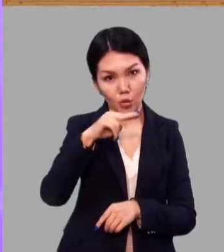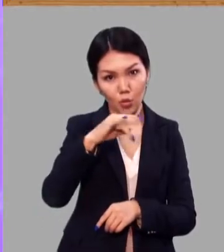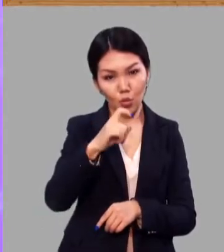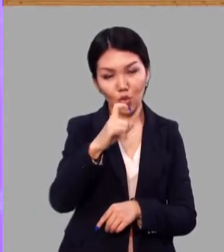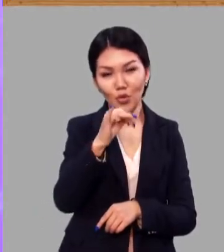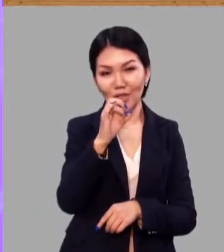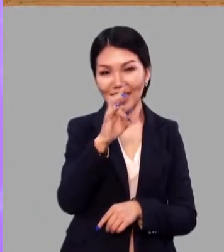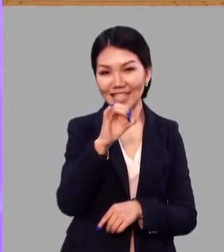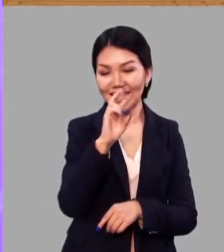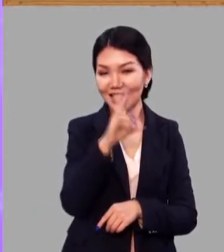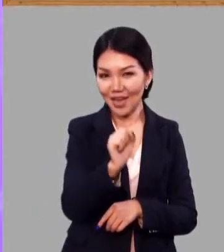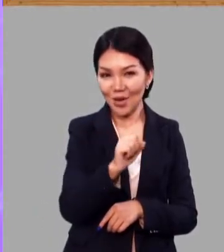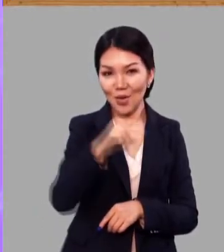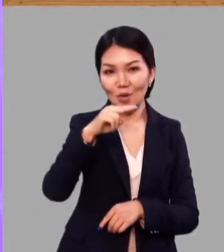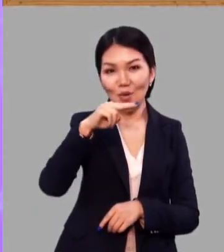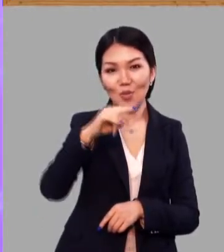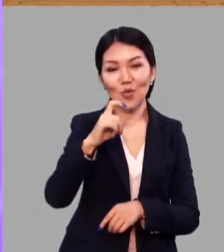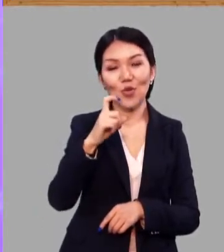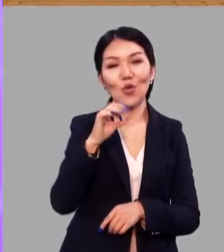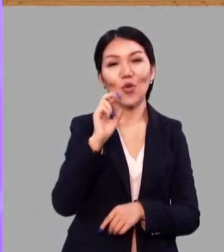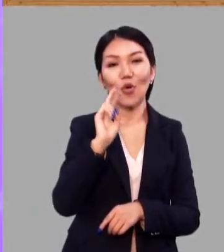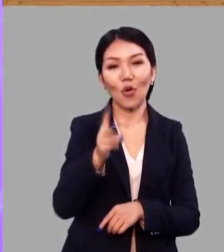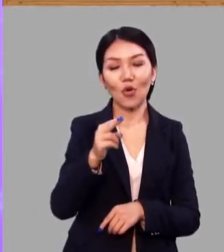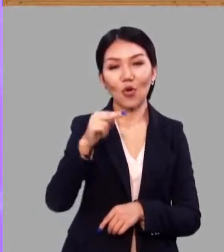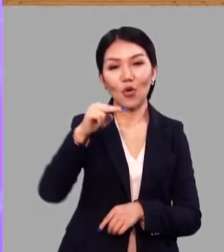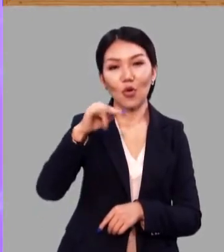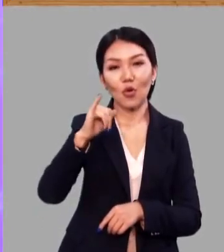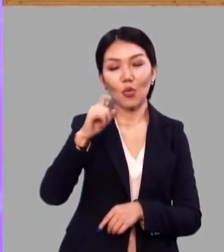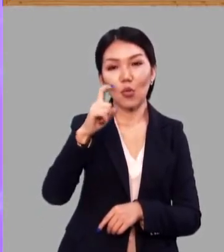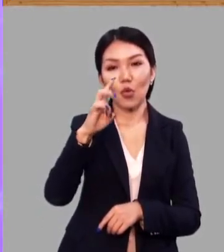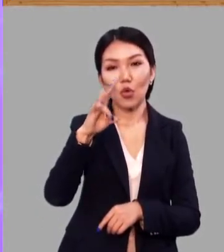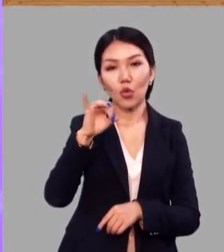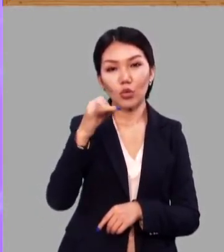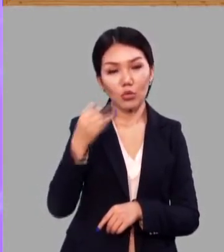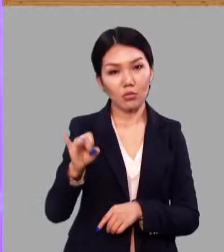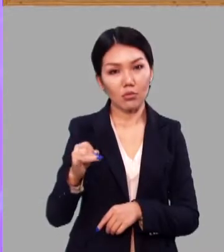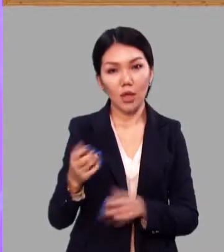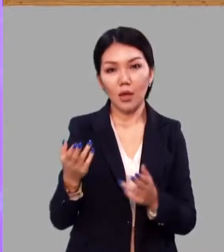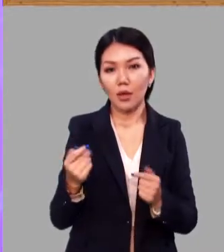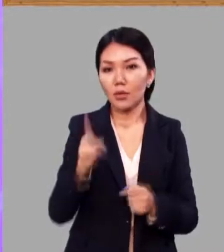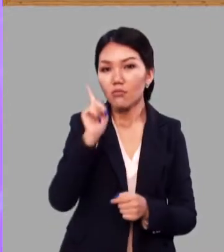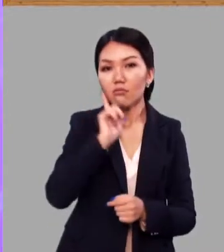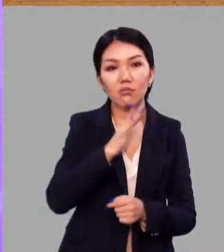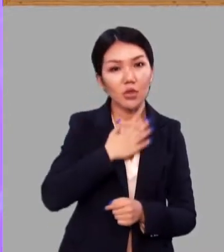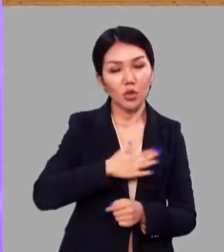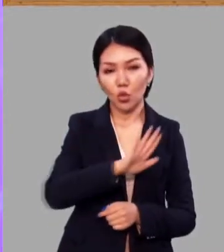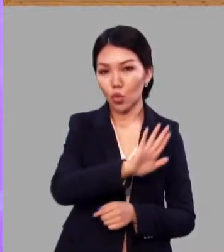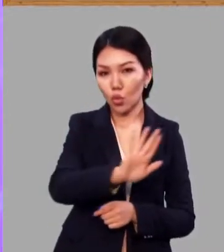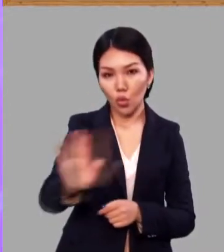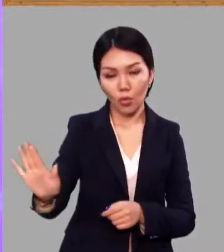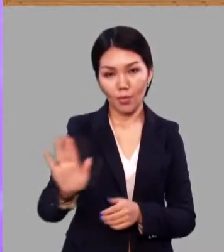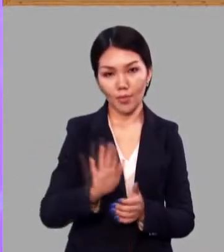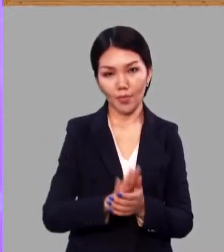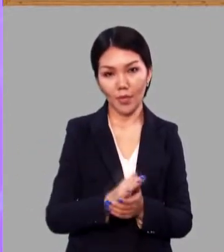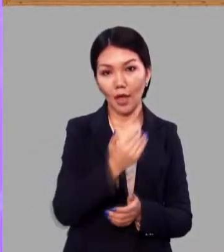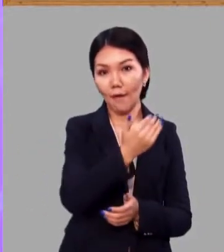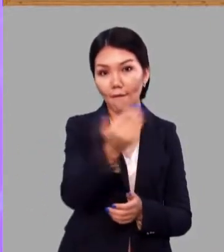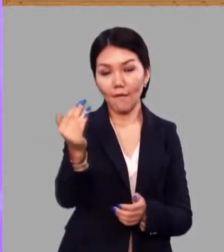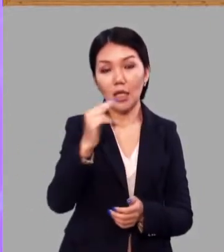пухинка, пухок, пухной? Конечно, неудобно.